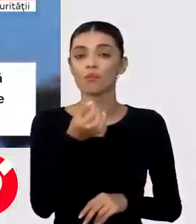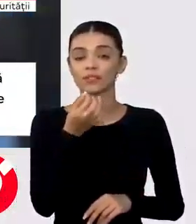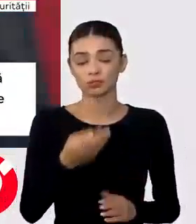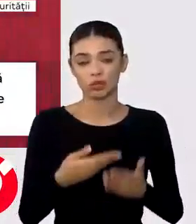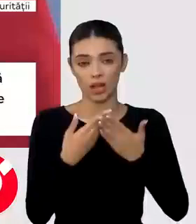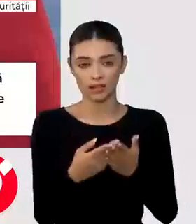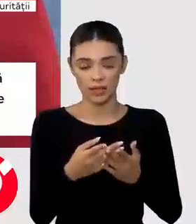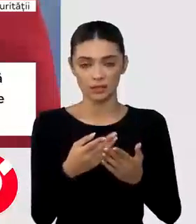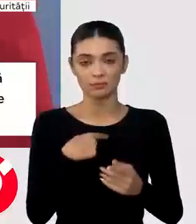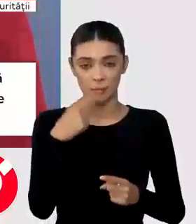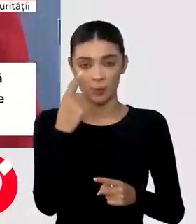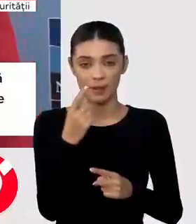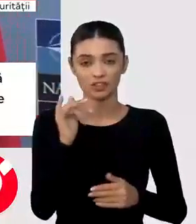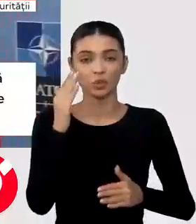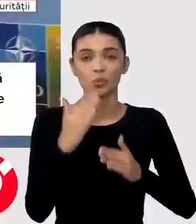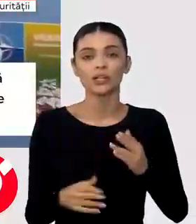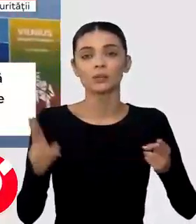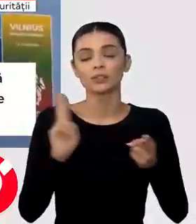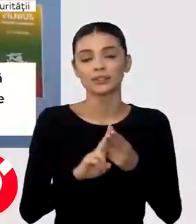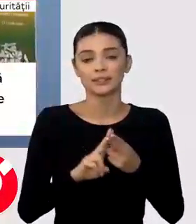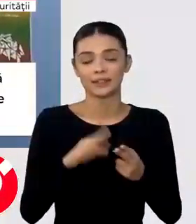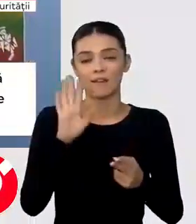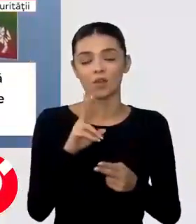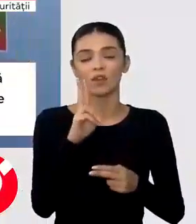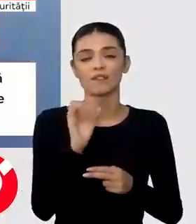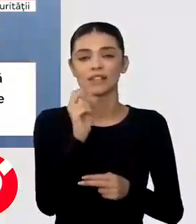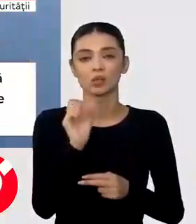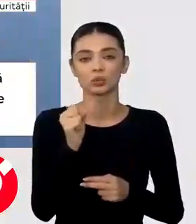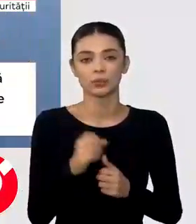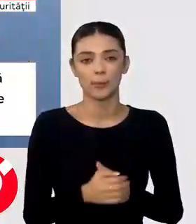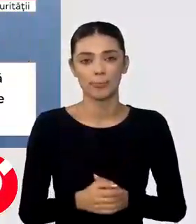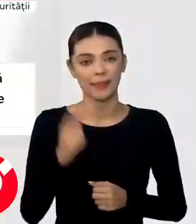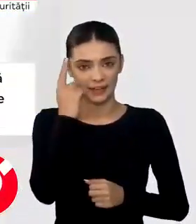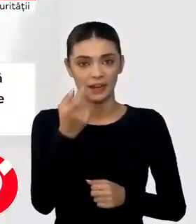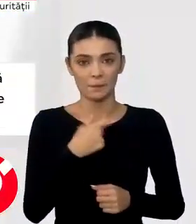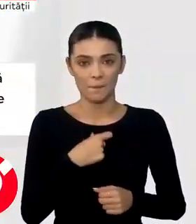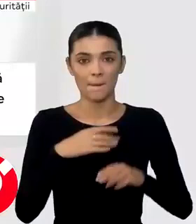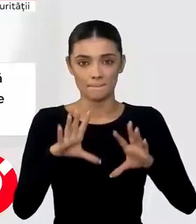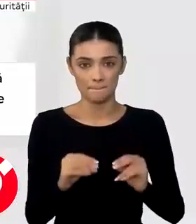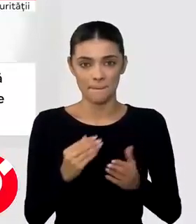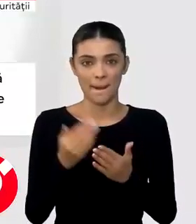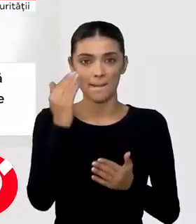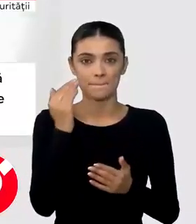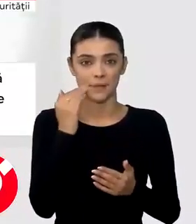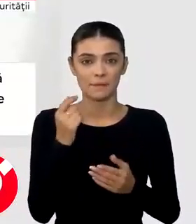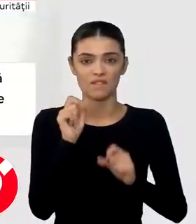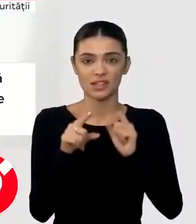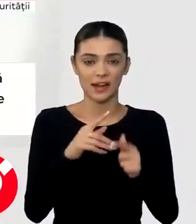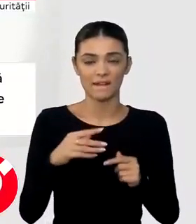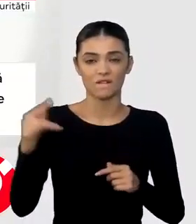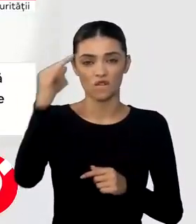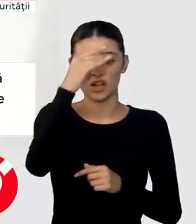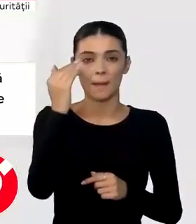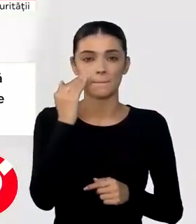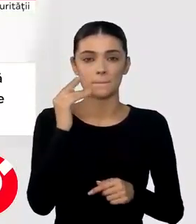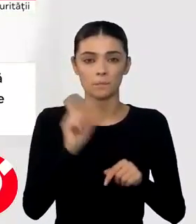dat la ultimul summit, cel de la Vilnius. Și crezi, Florin, că vor aproba congresmenii americani în vânzarea avionelor americane